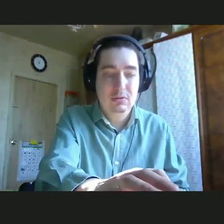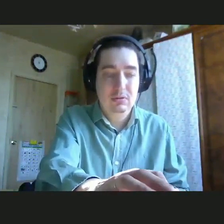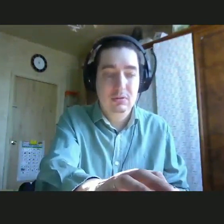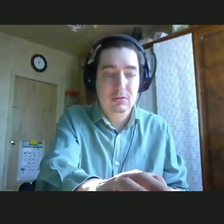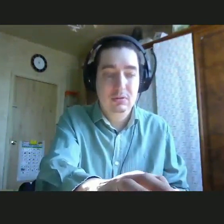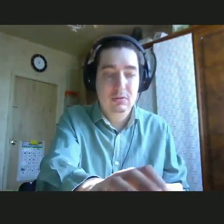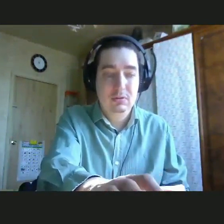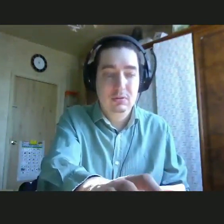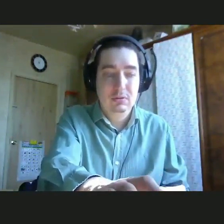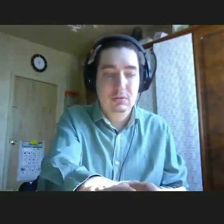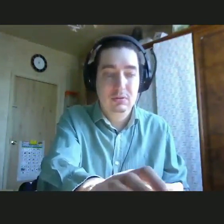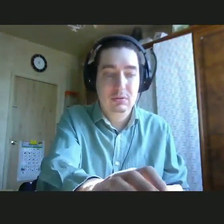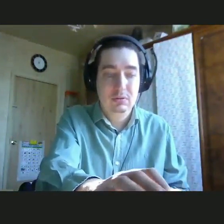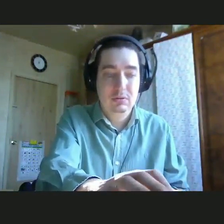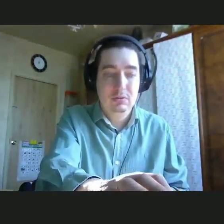например,